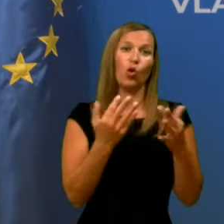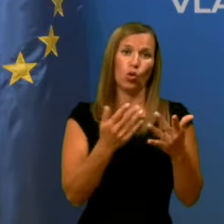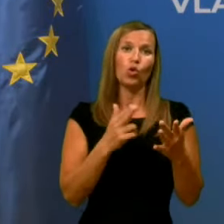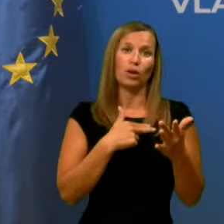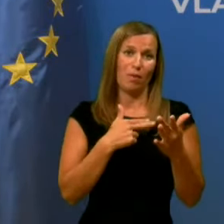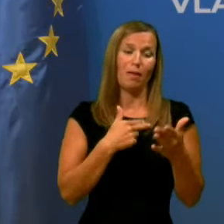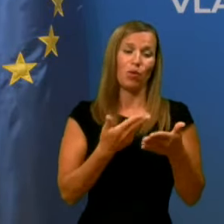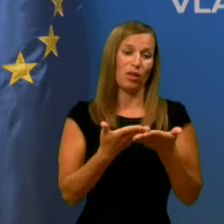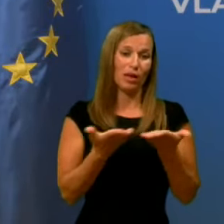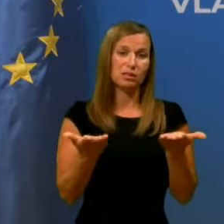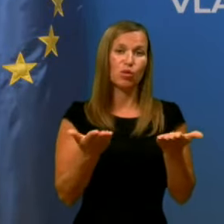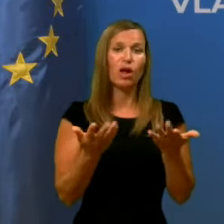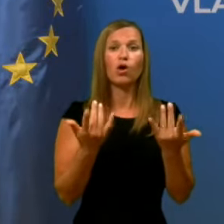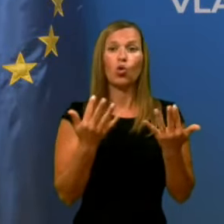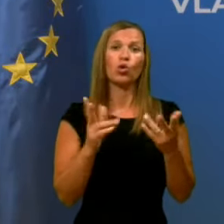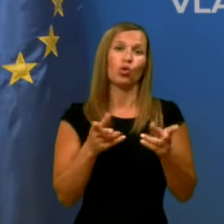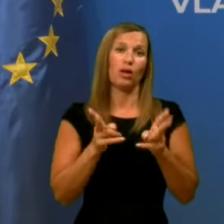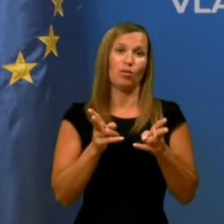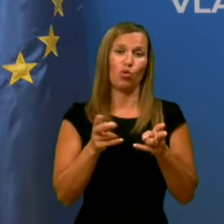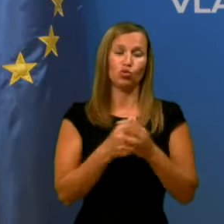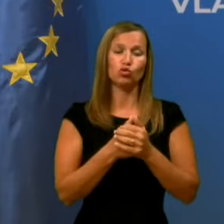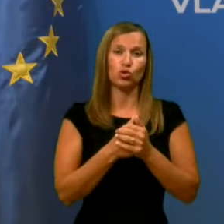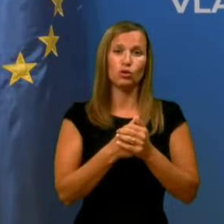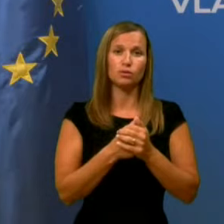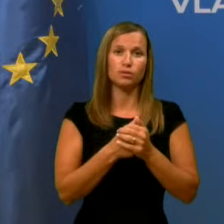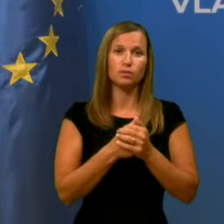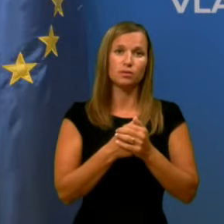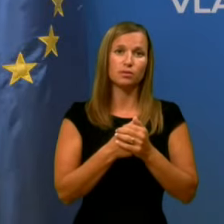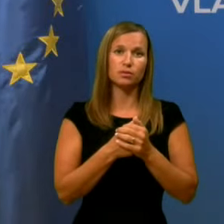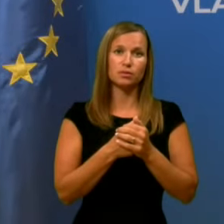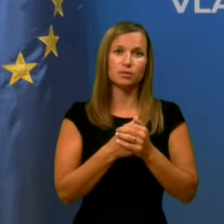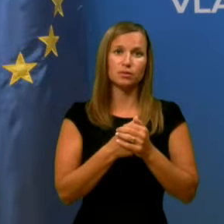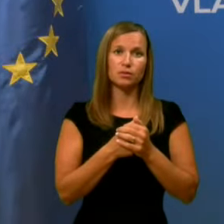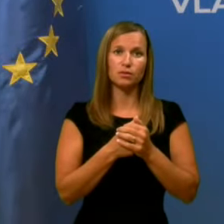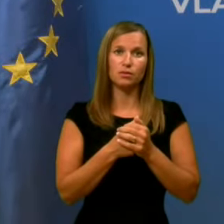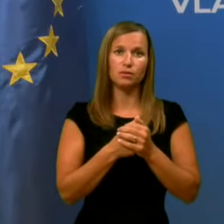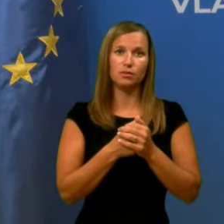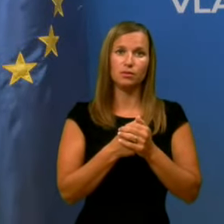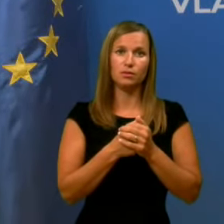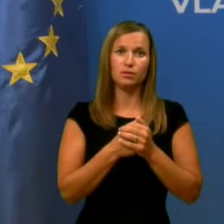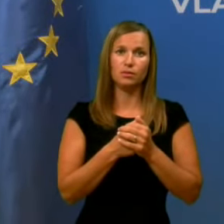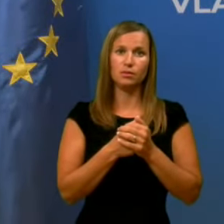razpolago in kot je pač možno, tako da toliko mogoče za začetek z moje strani.